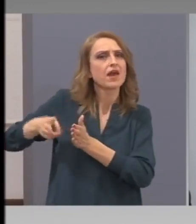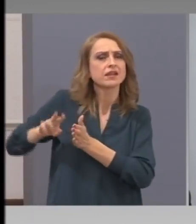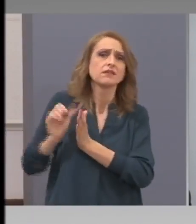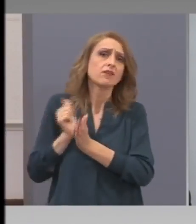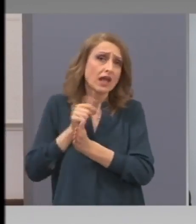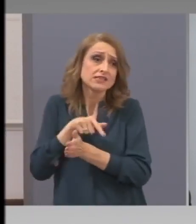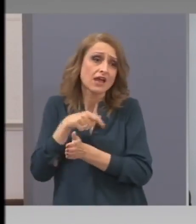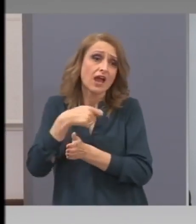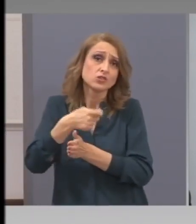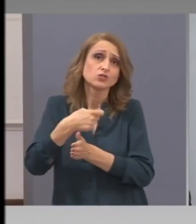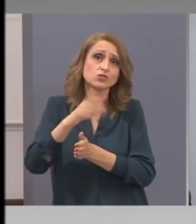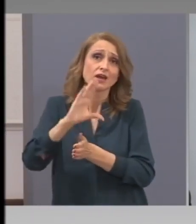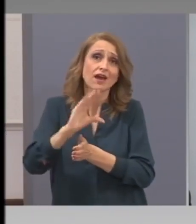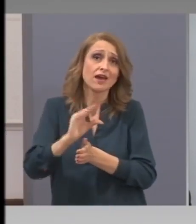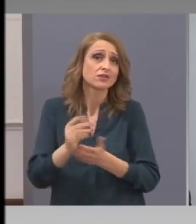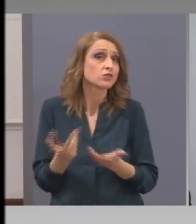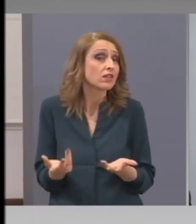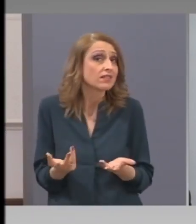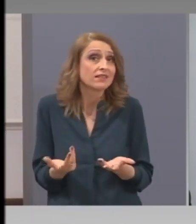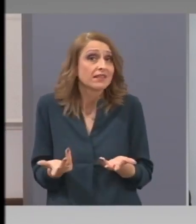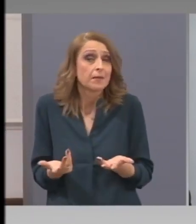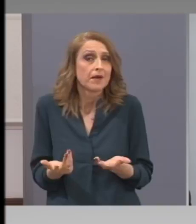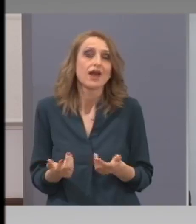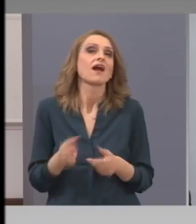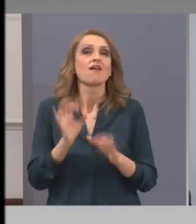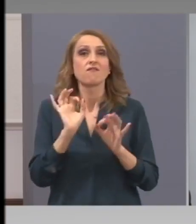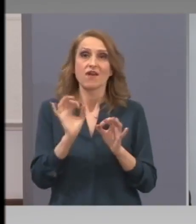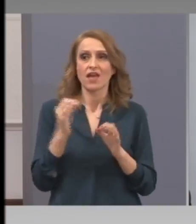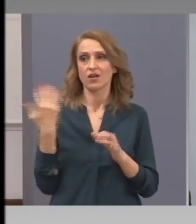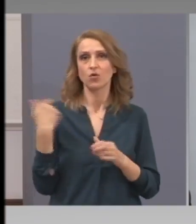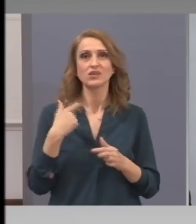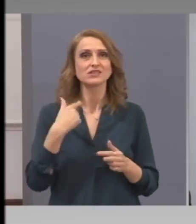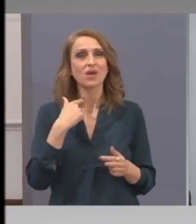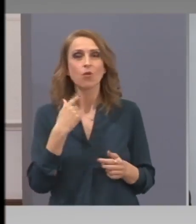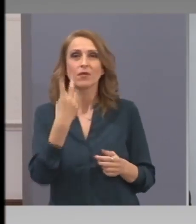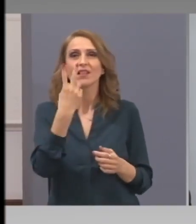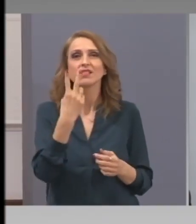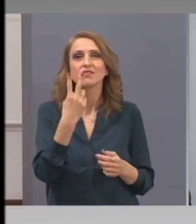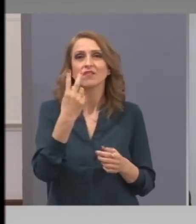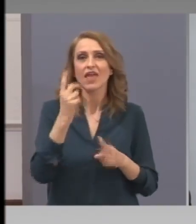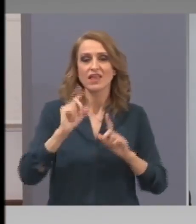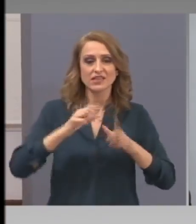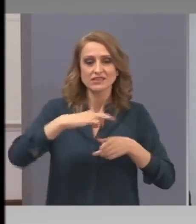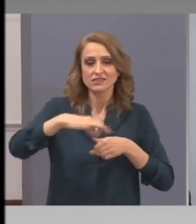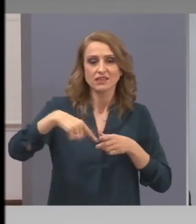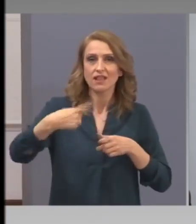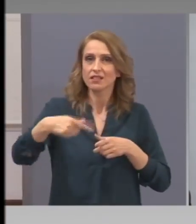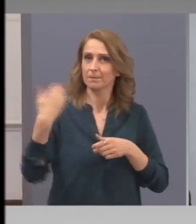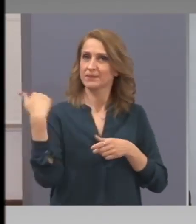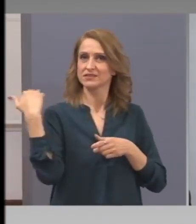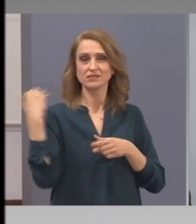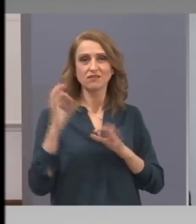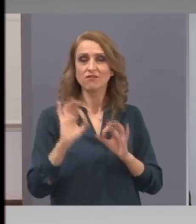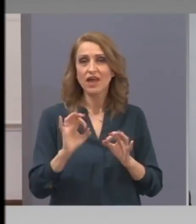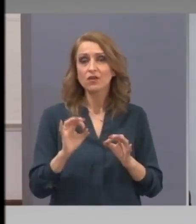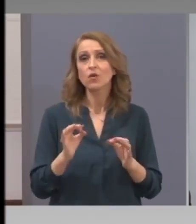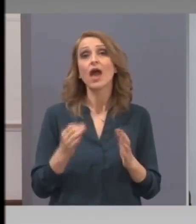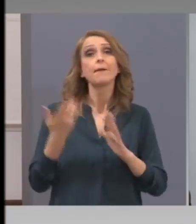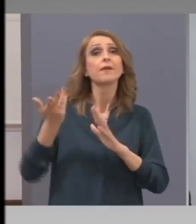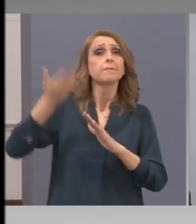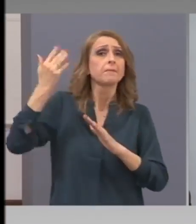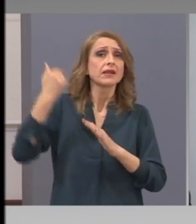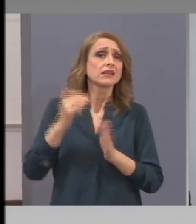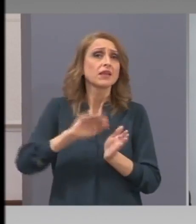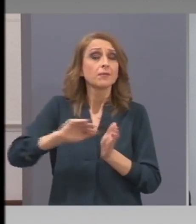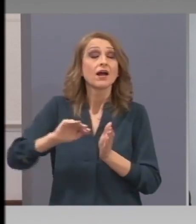седмица или две сняг има, не мога да го ползват, аз отнасям с разбиране към тя. Тук въпрос идва, какво ще